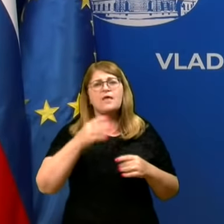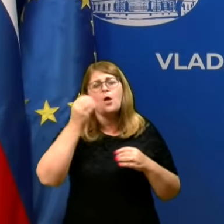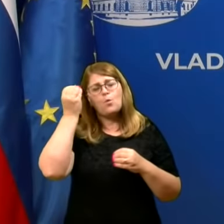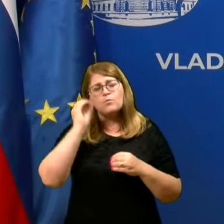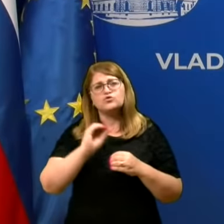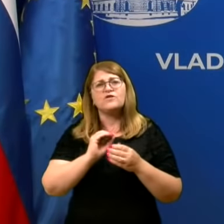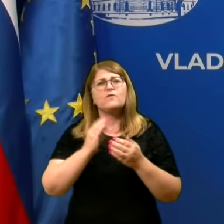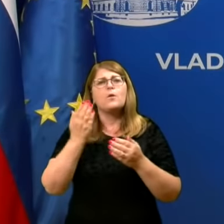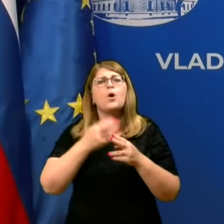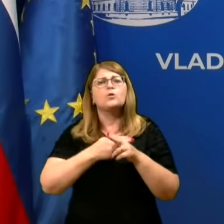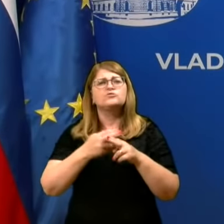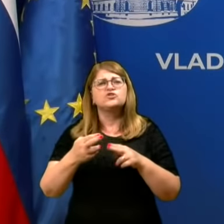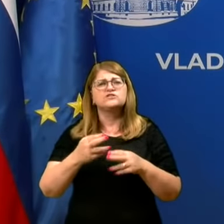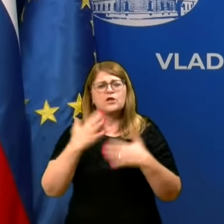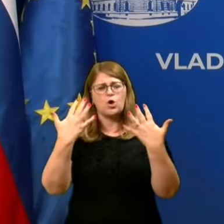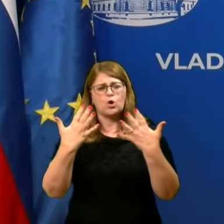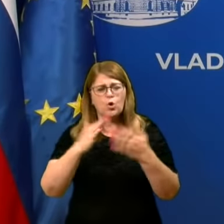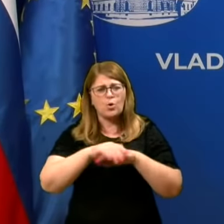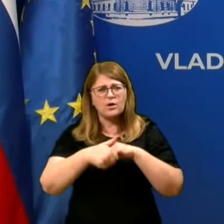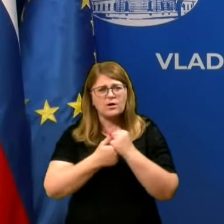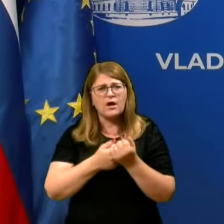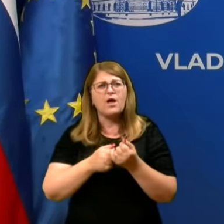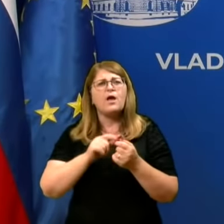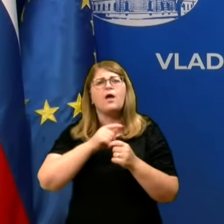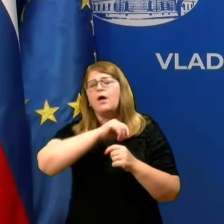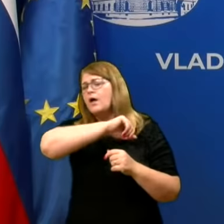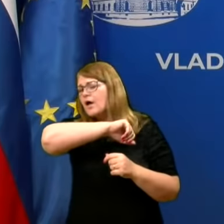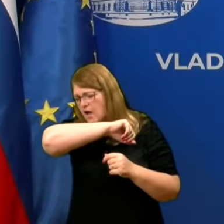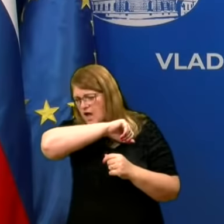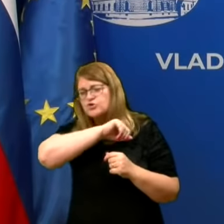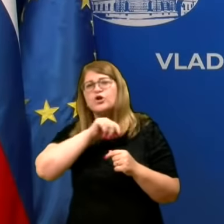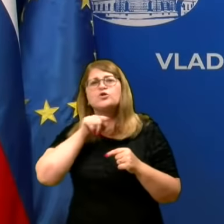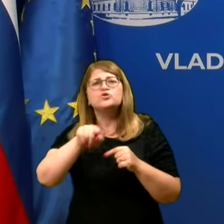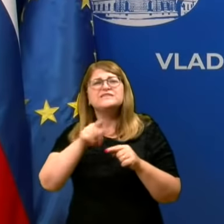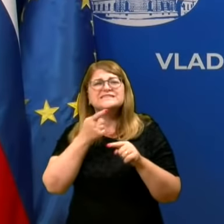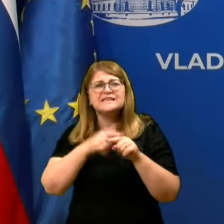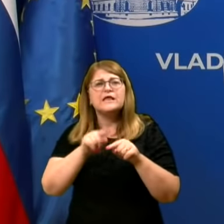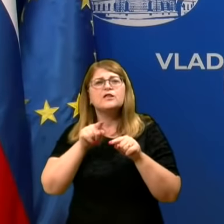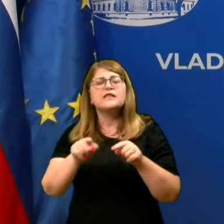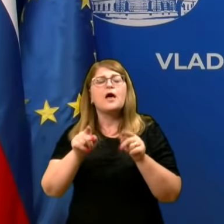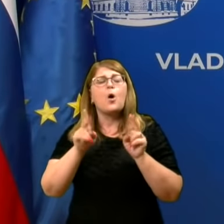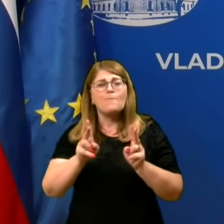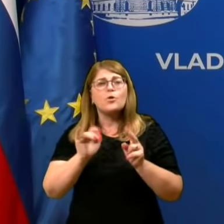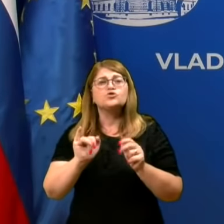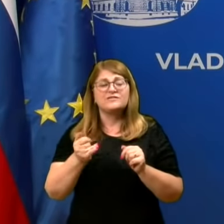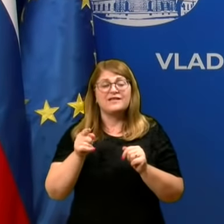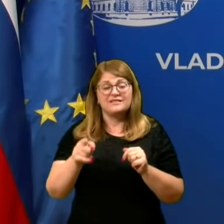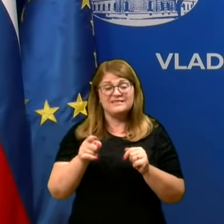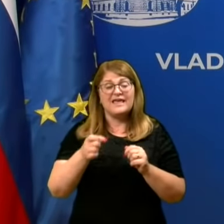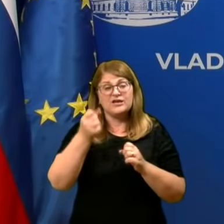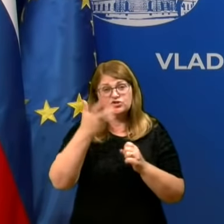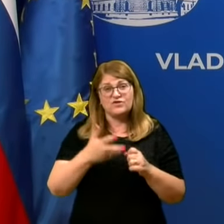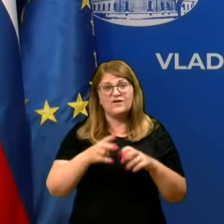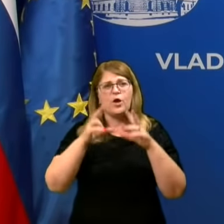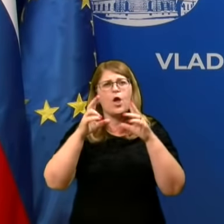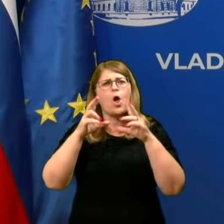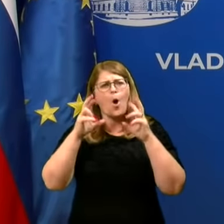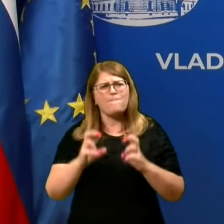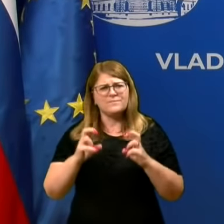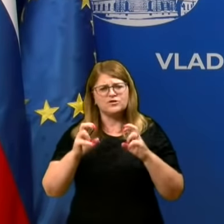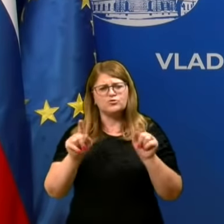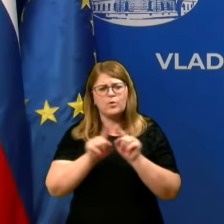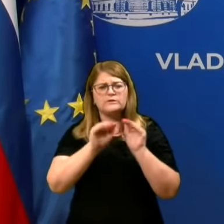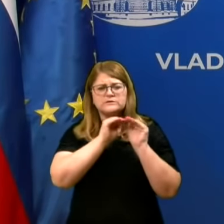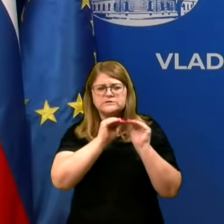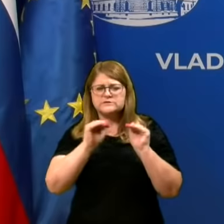kašlja, higieno rok. To so tisti najbolj pomembni dejavniki, ki nam bolj omogoči, da kot skupnost držimo te številke na tej ravni in skušamo